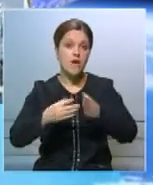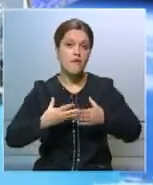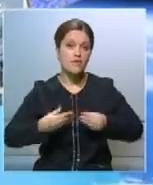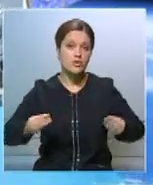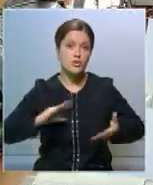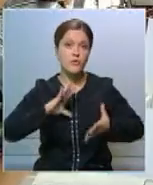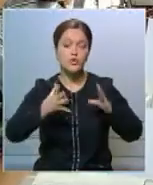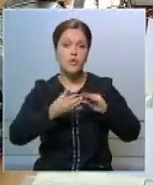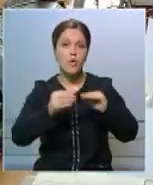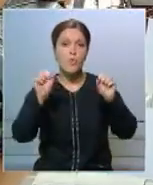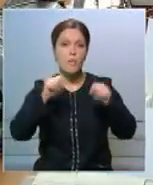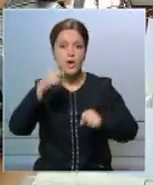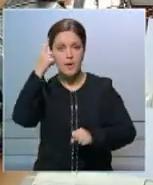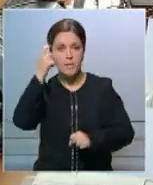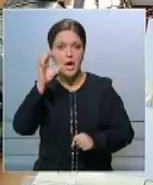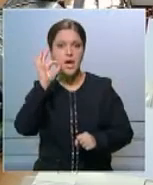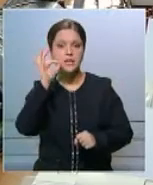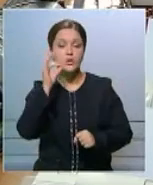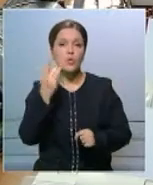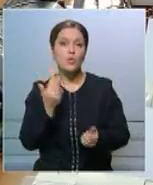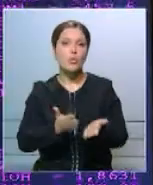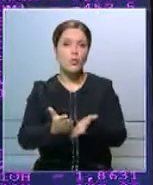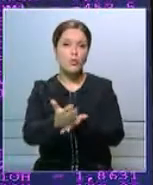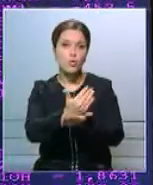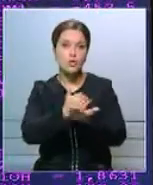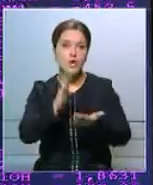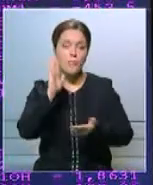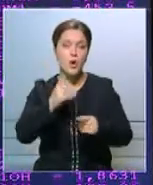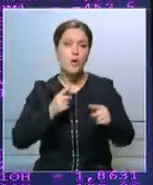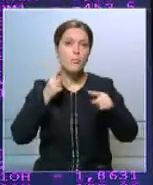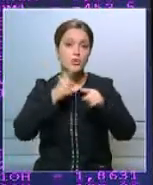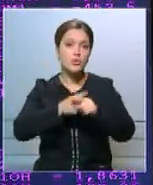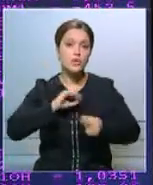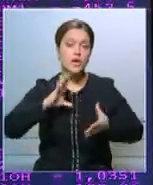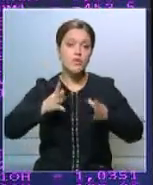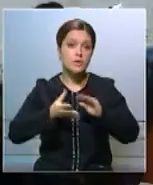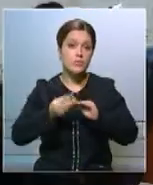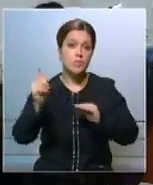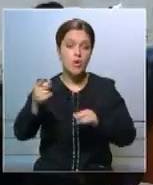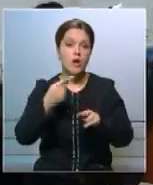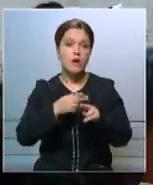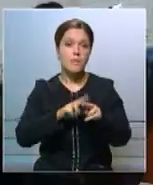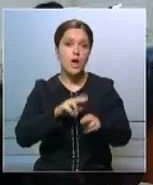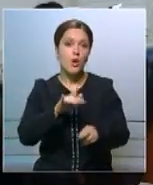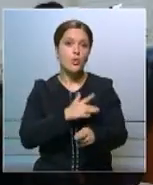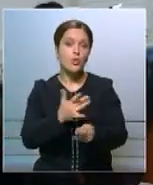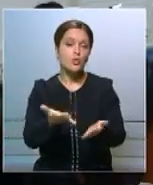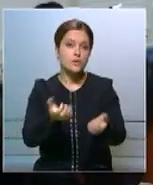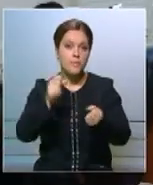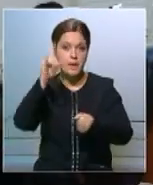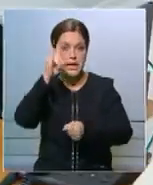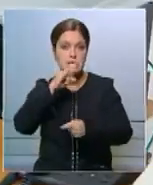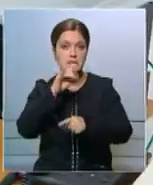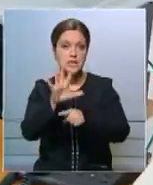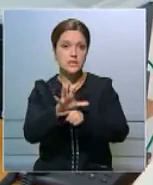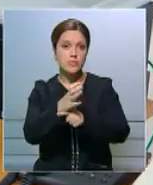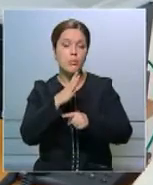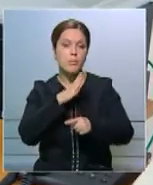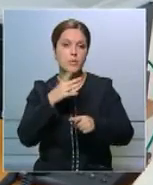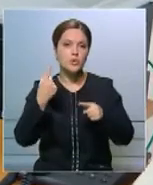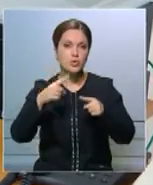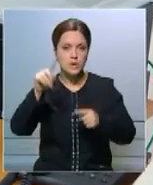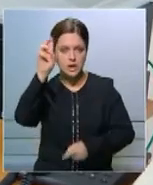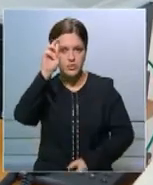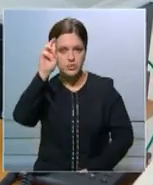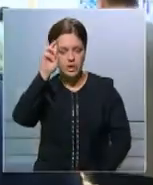весной, в итоге может спрогнозировать осенний урожай. Плюс ко всему к услугам казахстанских спутников уже прибегали другие